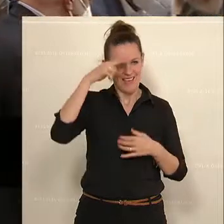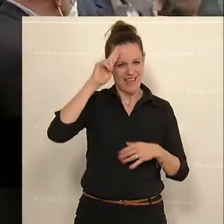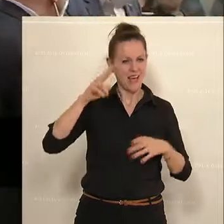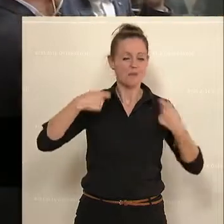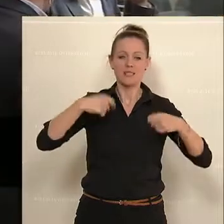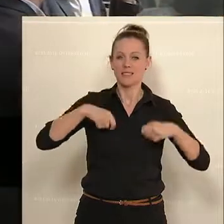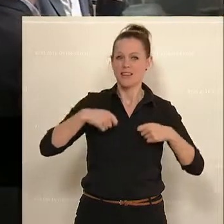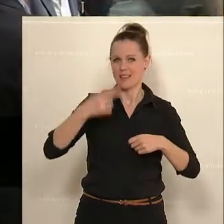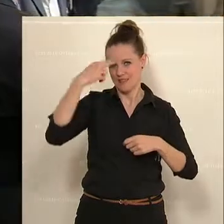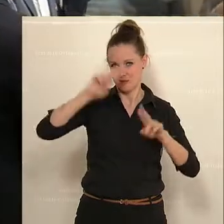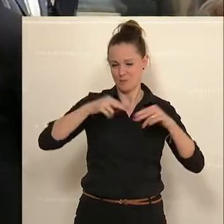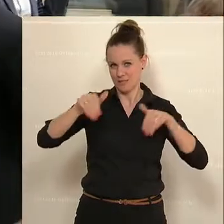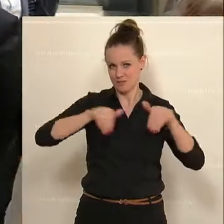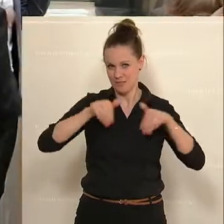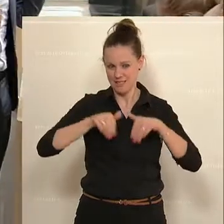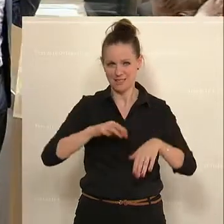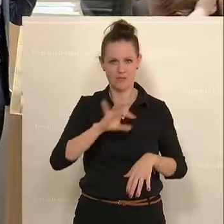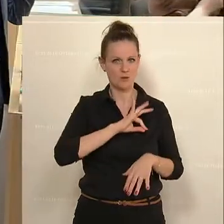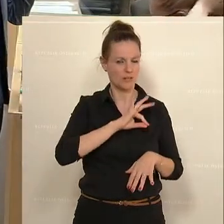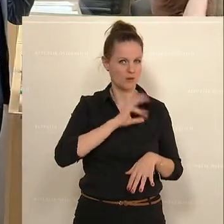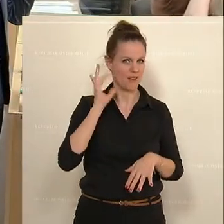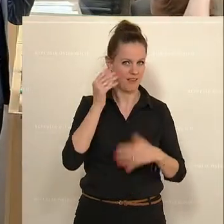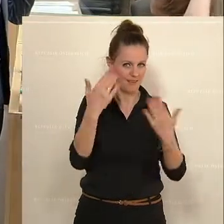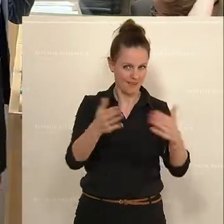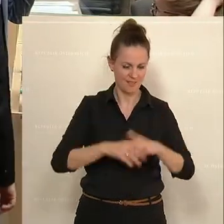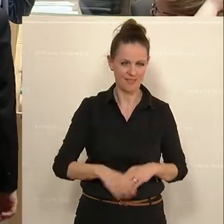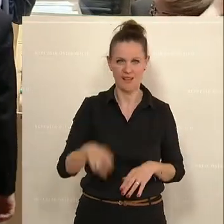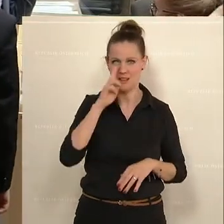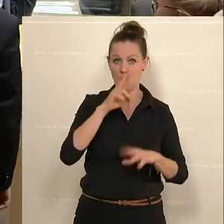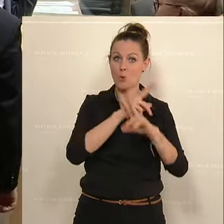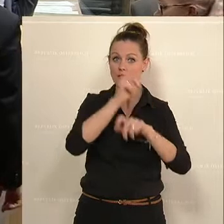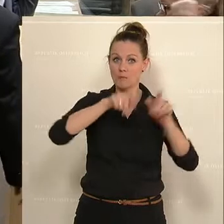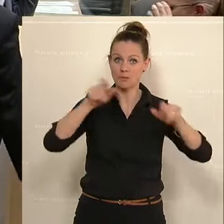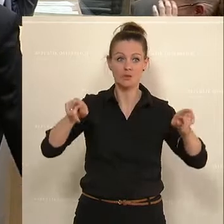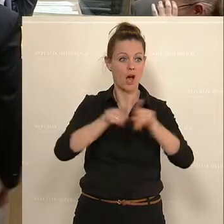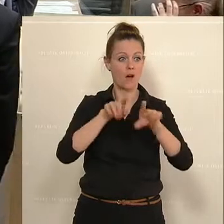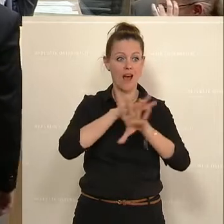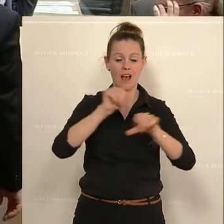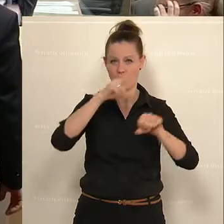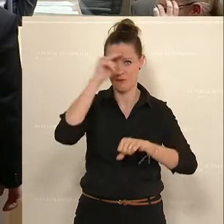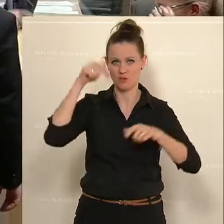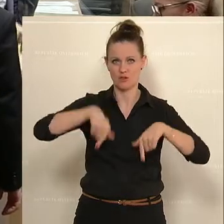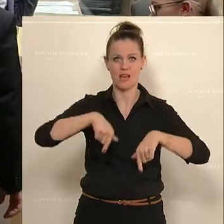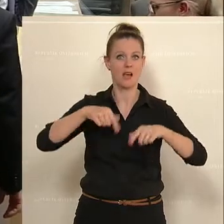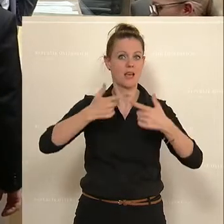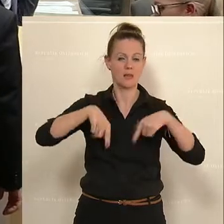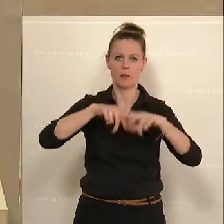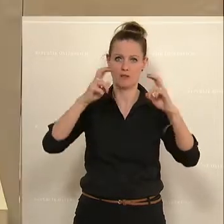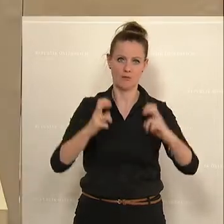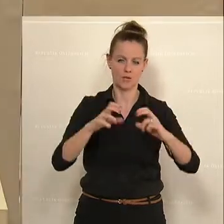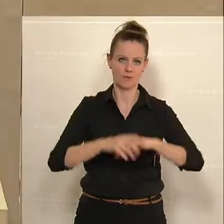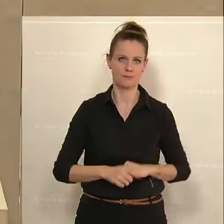Peter Weidinger von der ÖVP ist am Wort. Liebe Österreicherinnen, liebe Österreicher und alle Menschen, die in unserem Land leben.